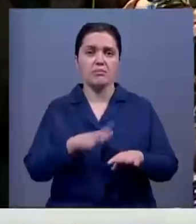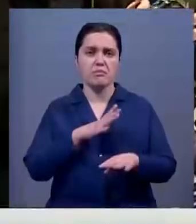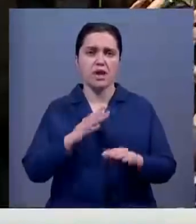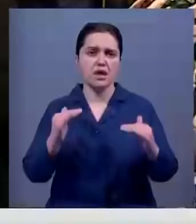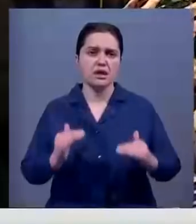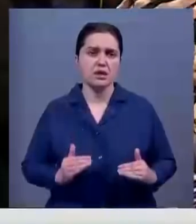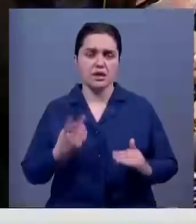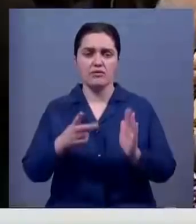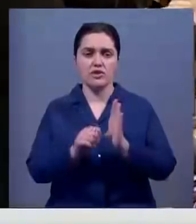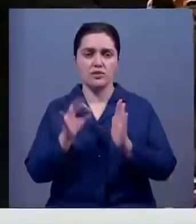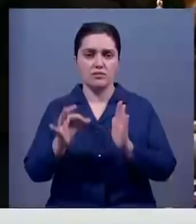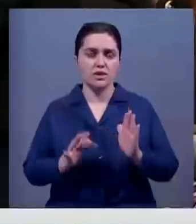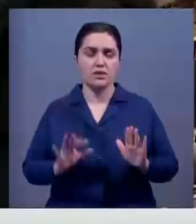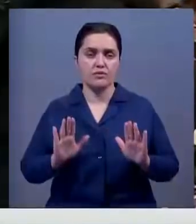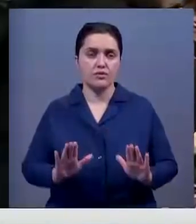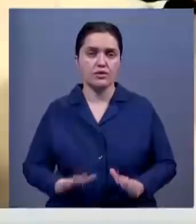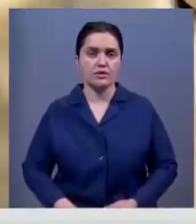более 26%.